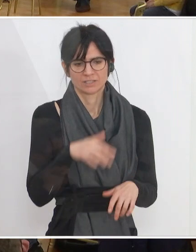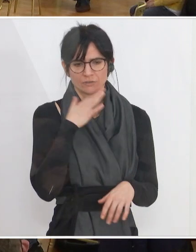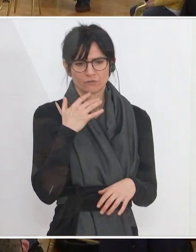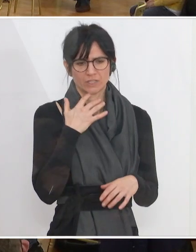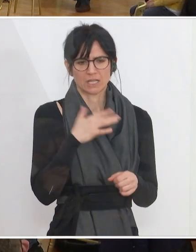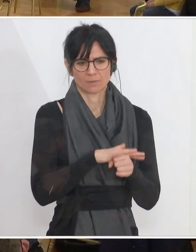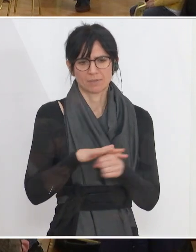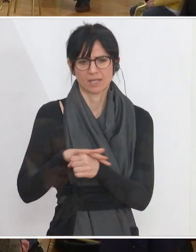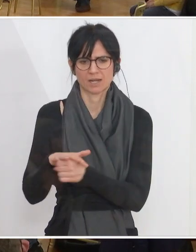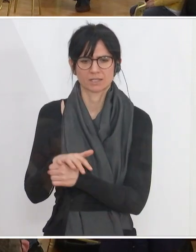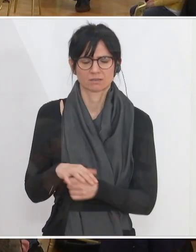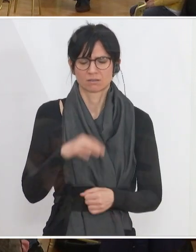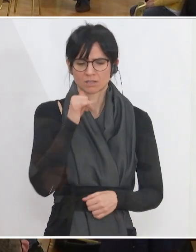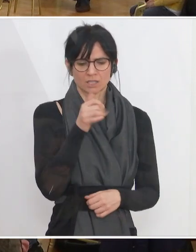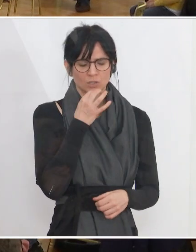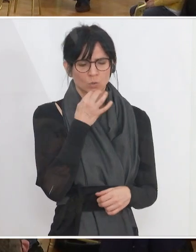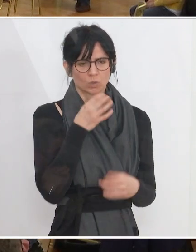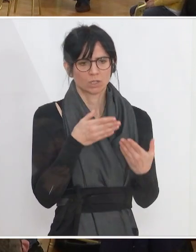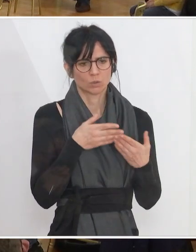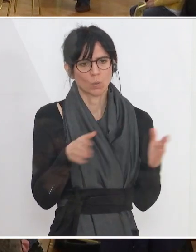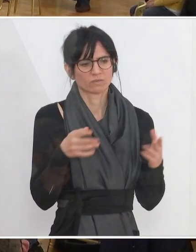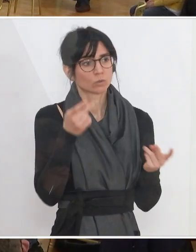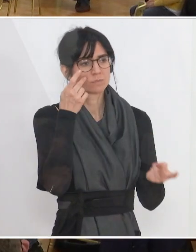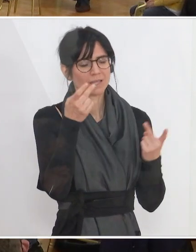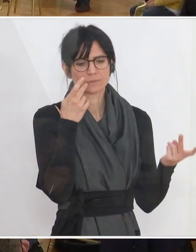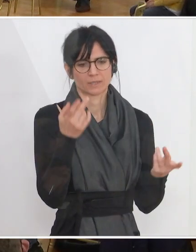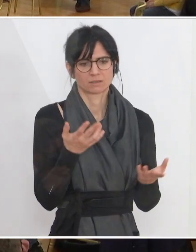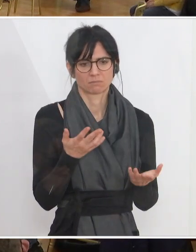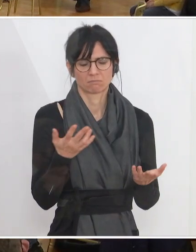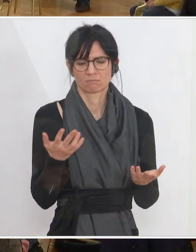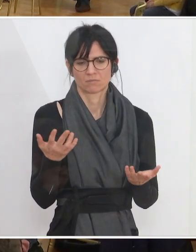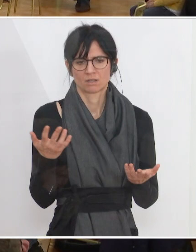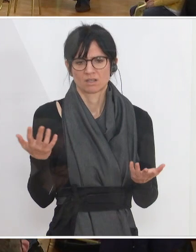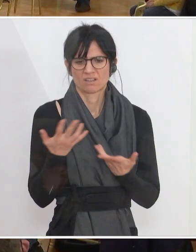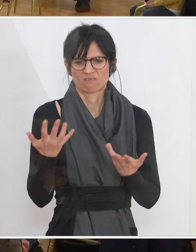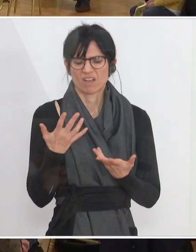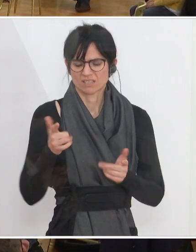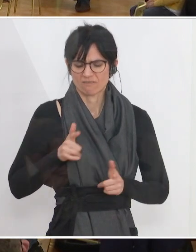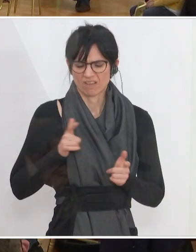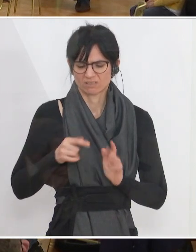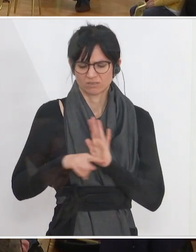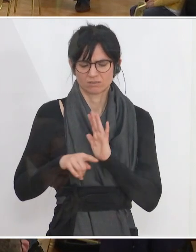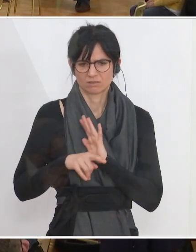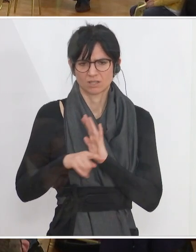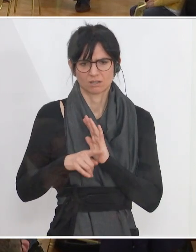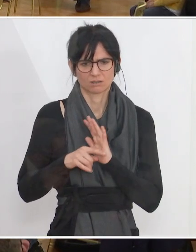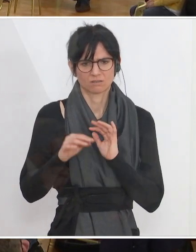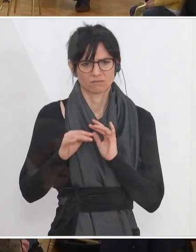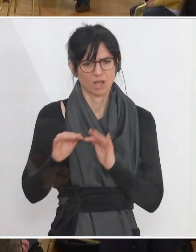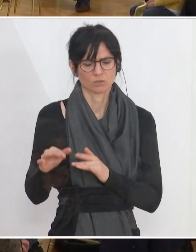Branchen haben derzeit keine konkrete Öffnungsperspektive. Welche negativen Auswirkungen erwarten Sie für den Arbeitsmarkt?